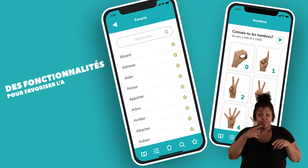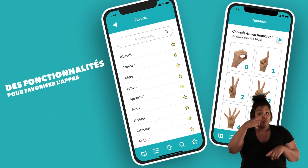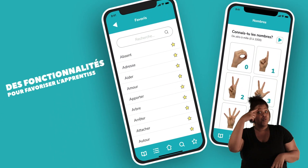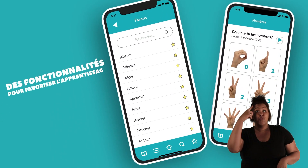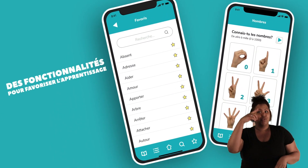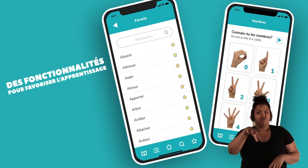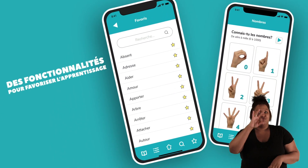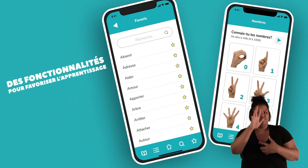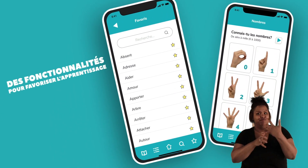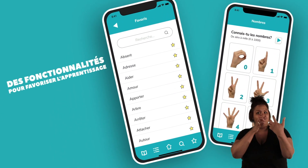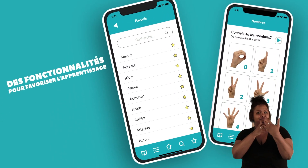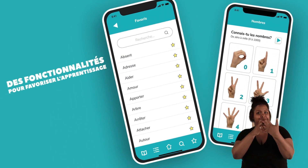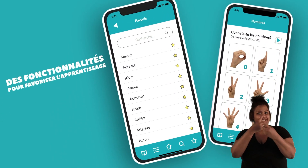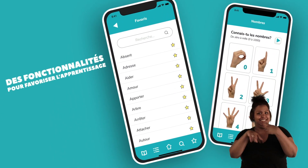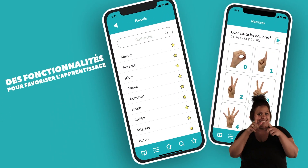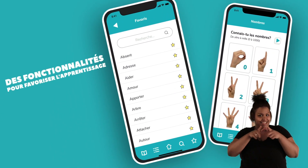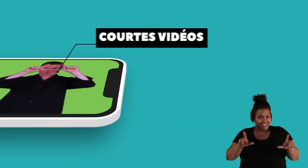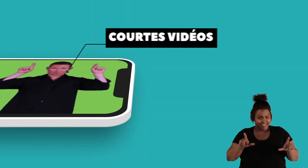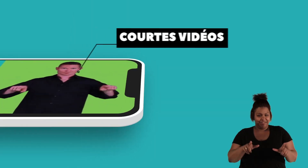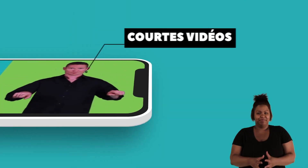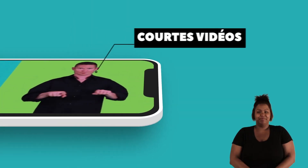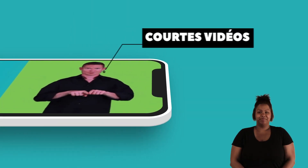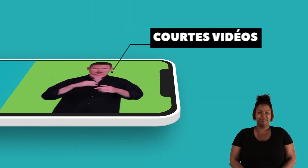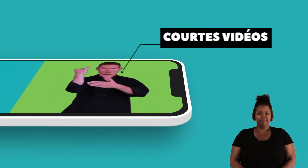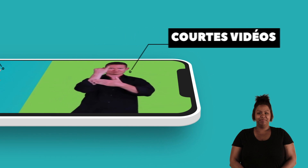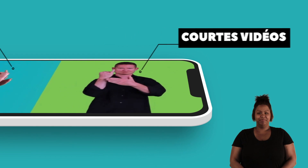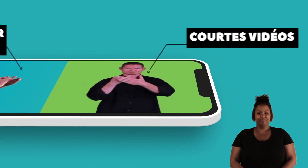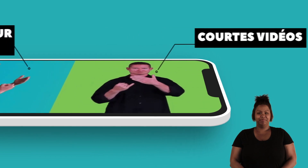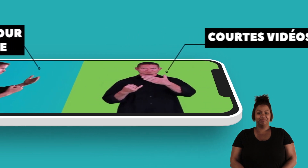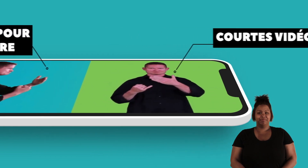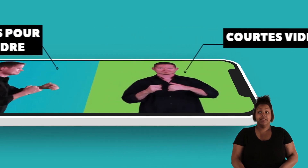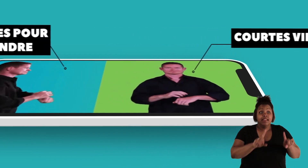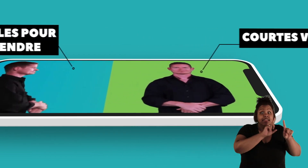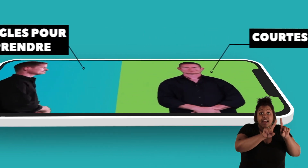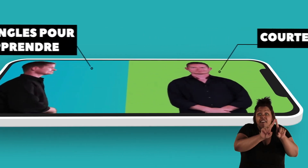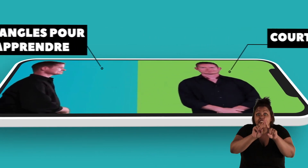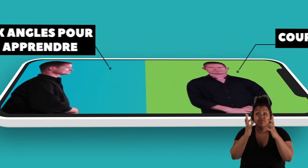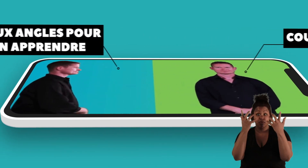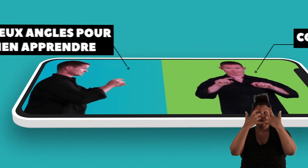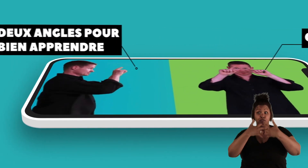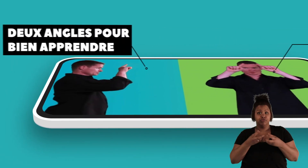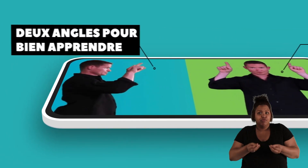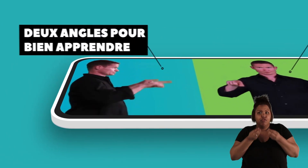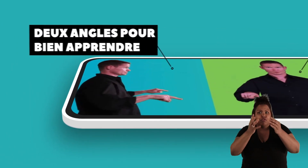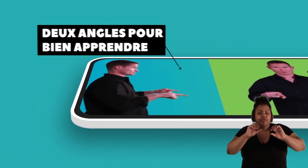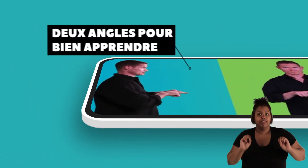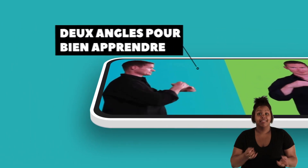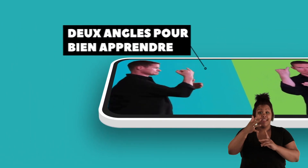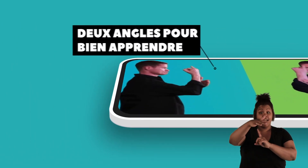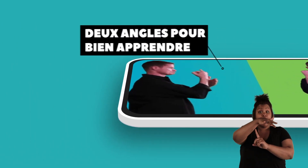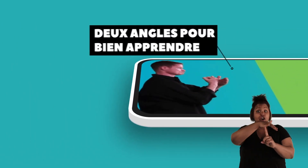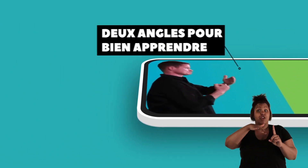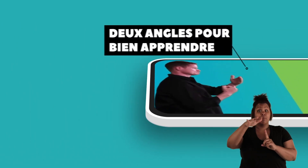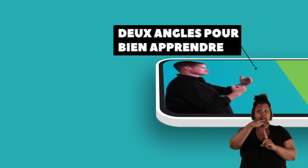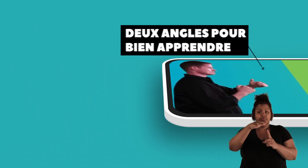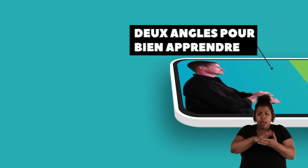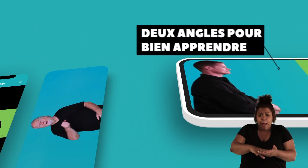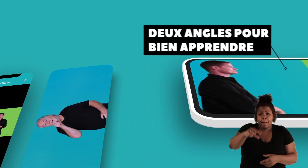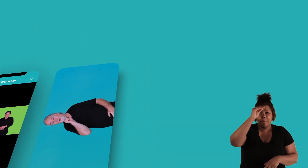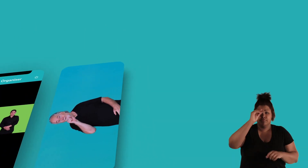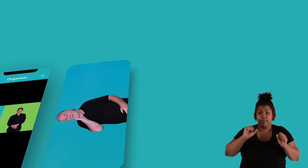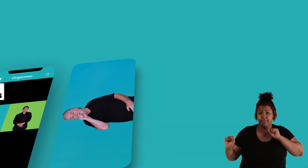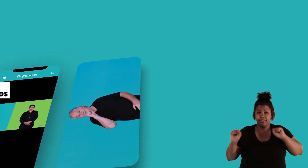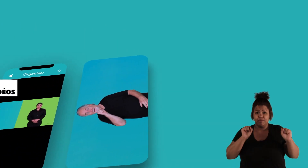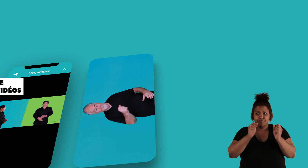monde de possibilités au bout des doigts. Les diverses fonctionnalités contribuent à créer un environnement d'apprentissage dynamique et